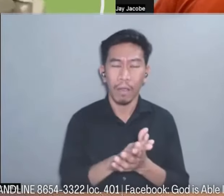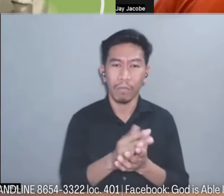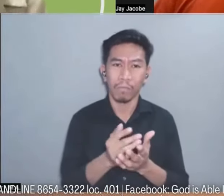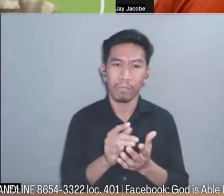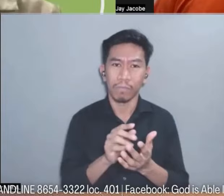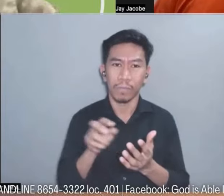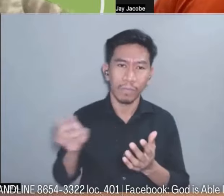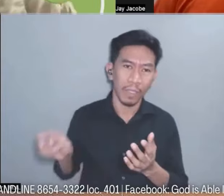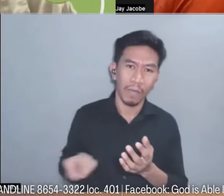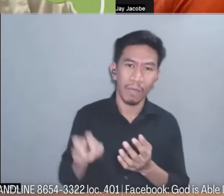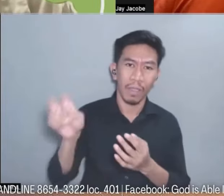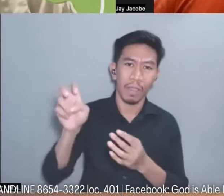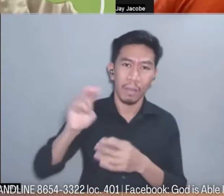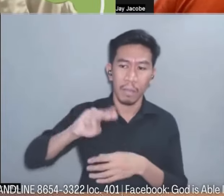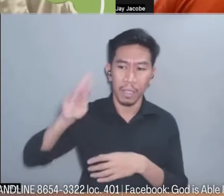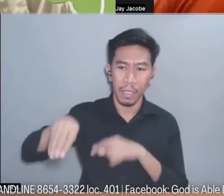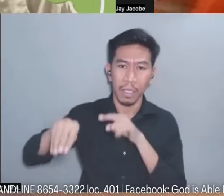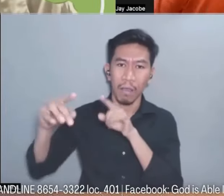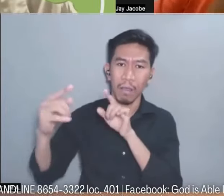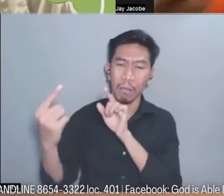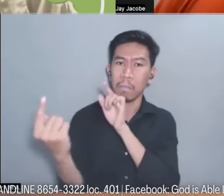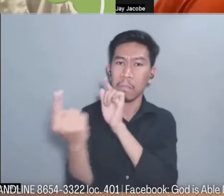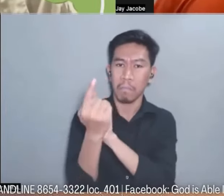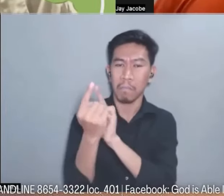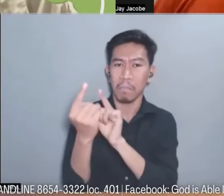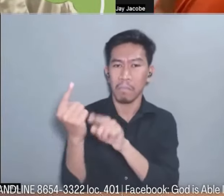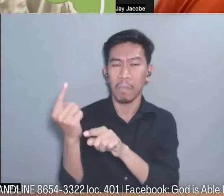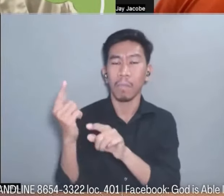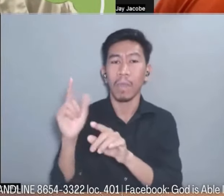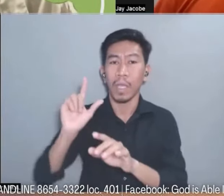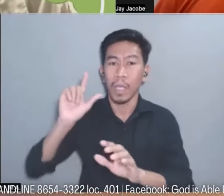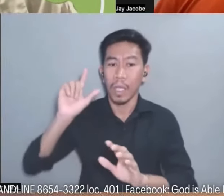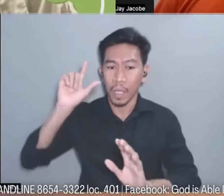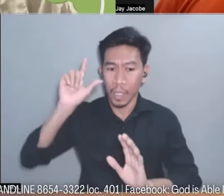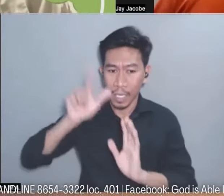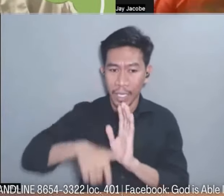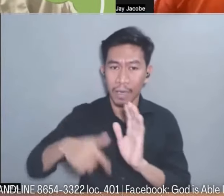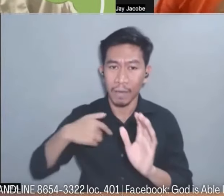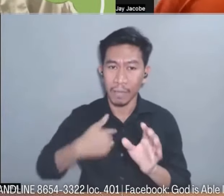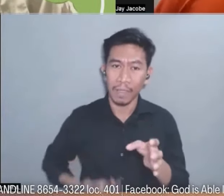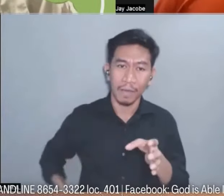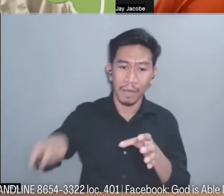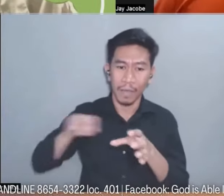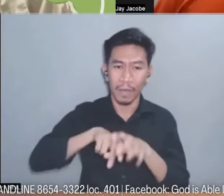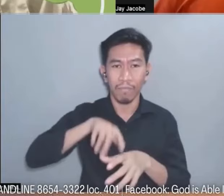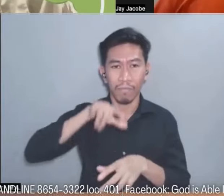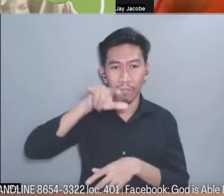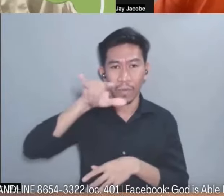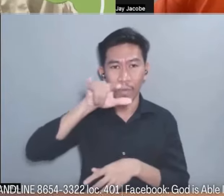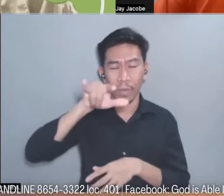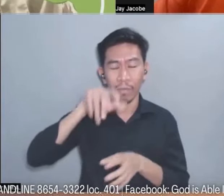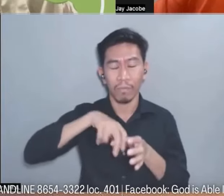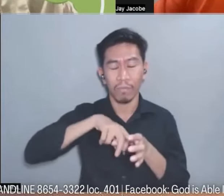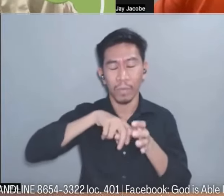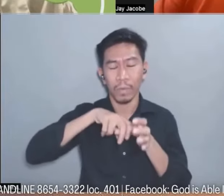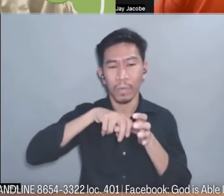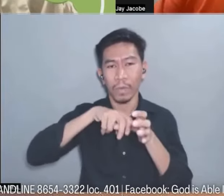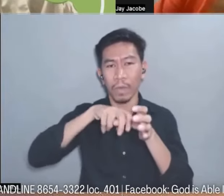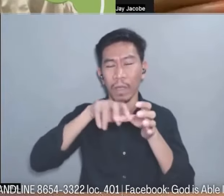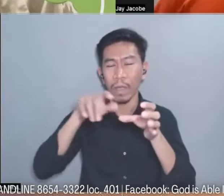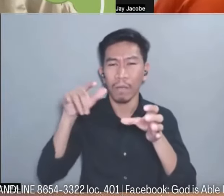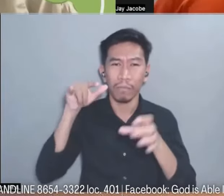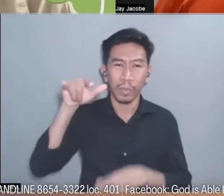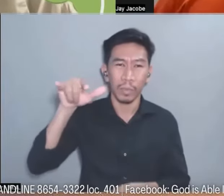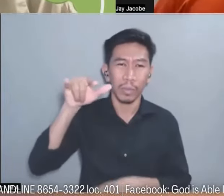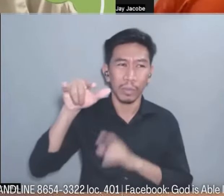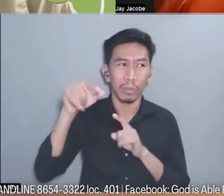nila ako so yun po na doon na ako sa aeroplano nakatakot ako kasi baka ganoon na naman yung mayroon sa akin palakad-lakad walang hindi